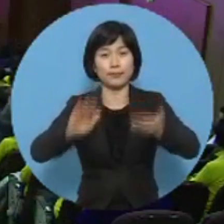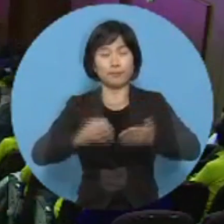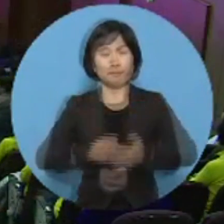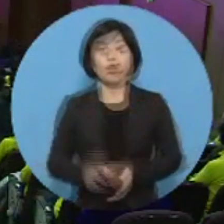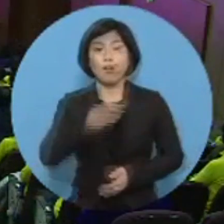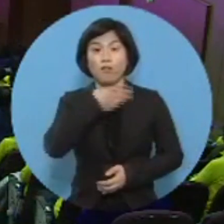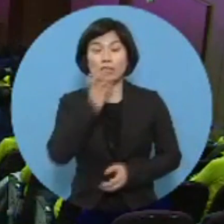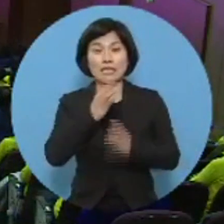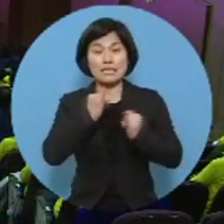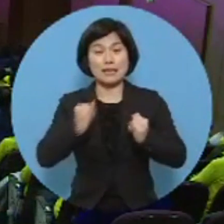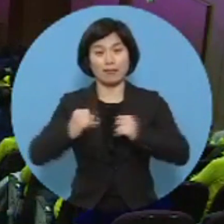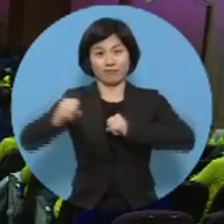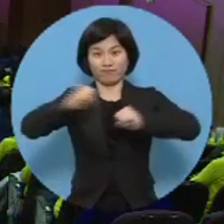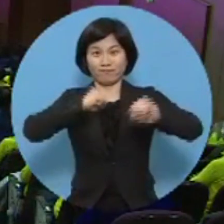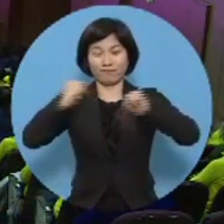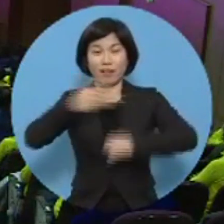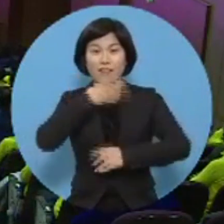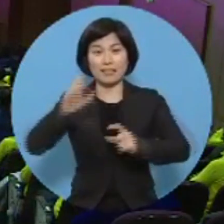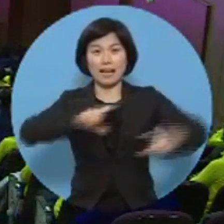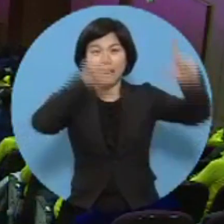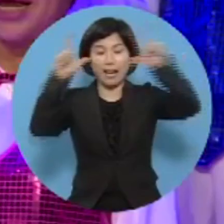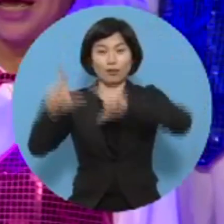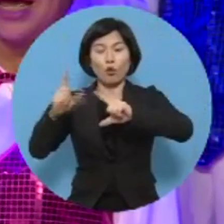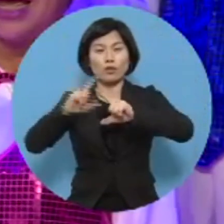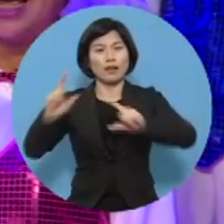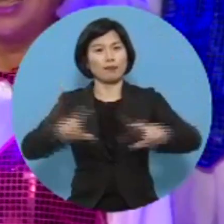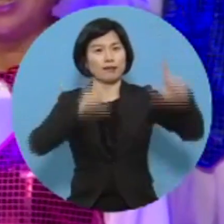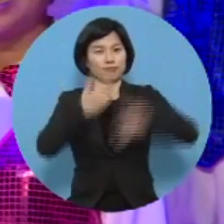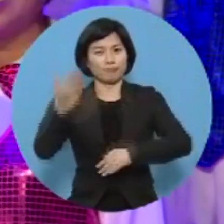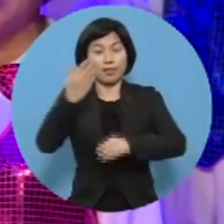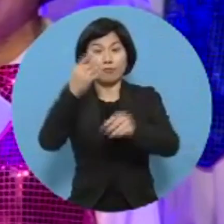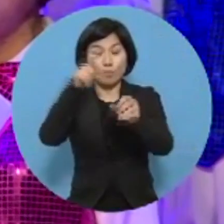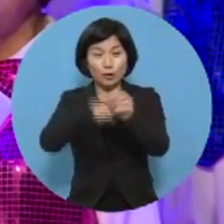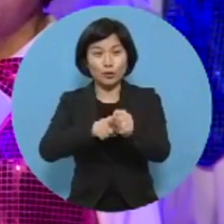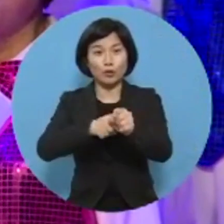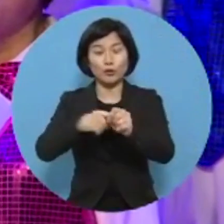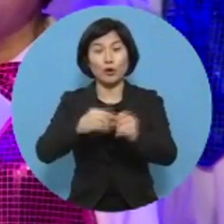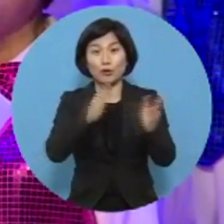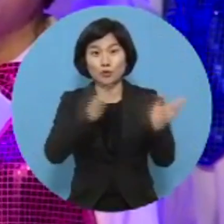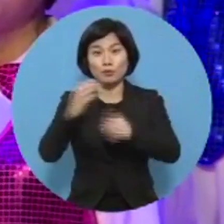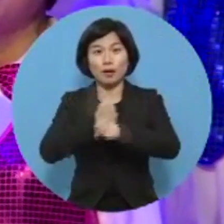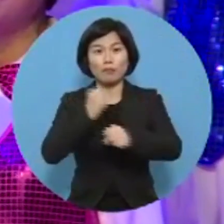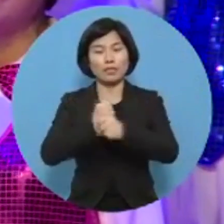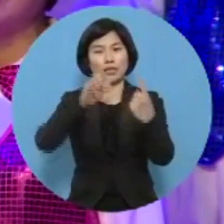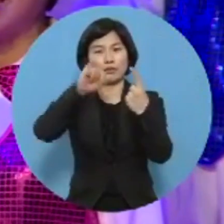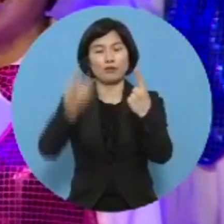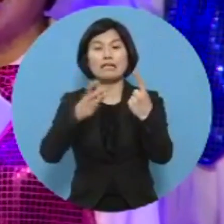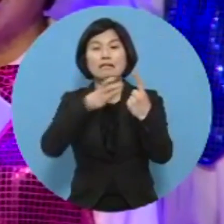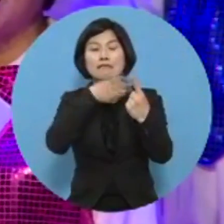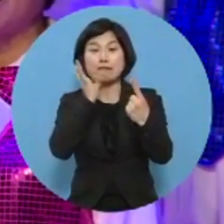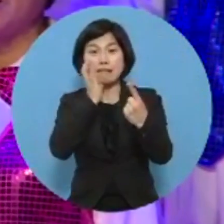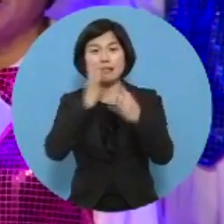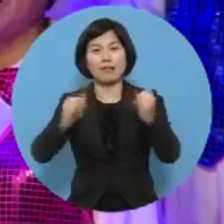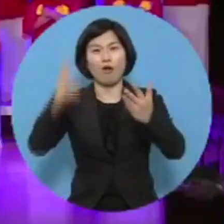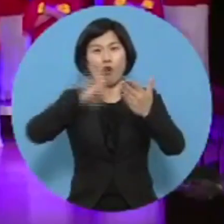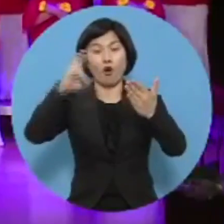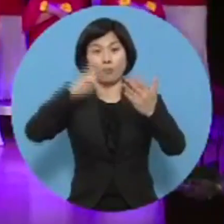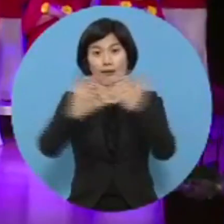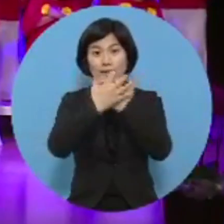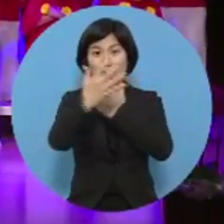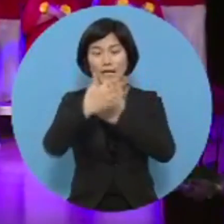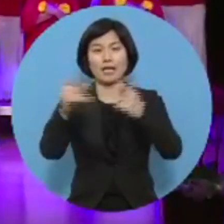어르신들의 활기찬 노후생활과 삶의 질 향상을 위해 마련한 제1회 전라남도 시니어 합창 경연대회가